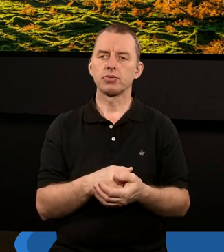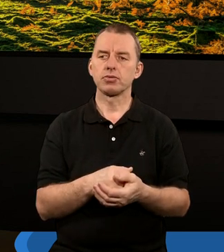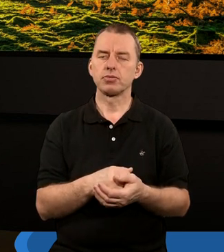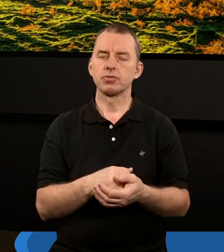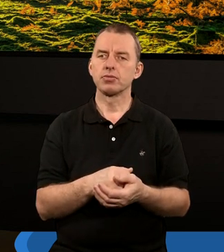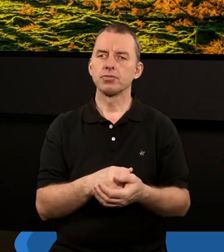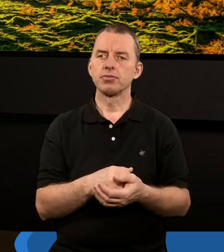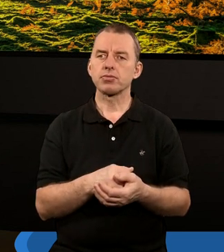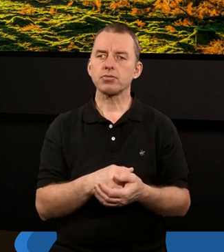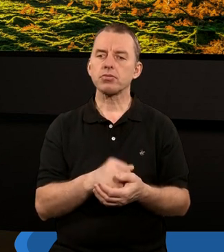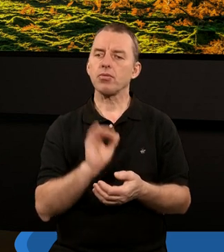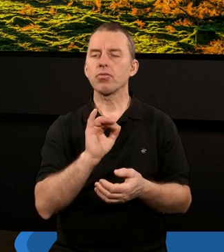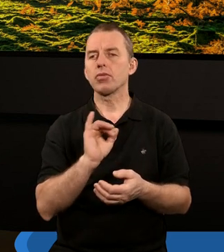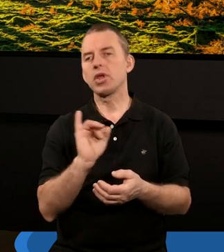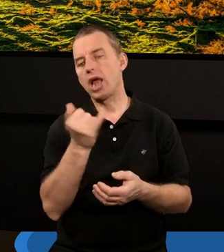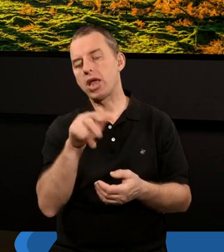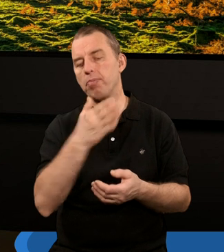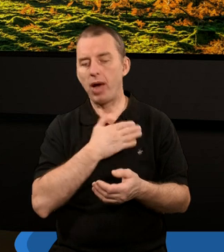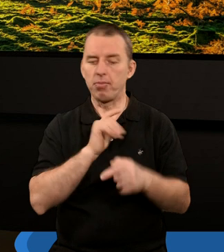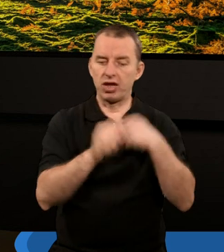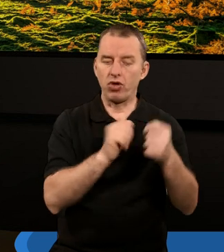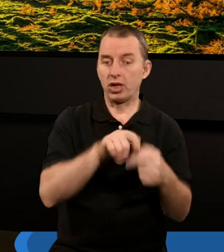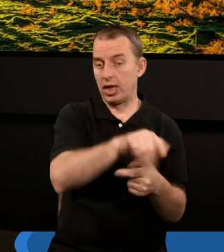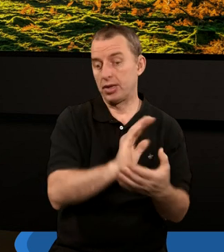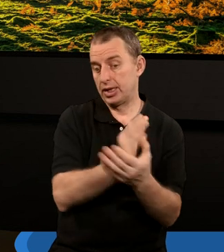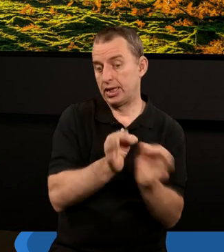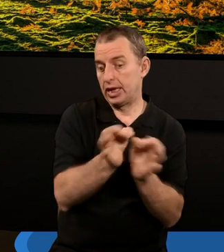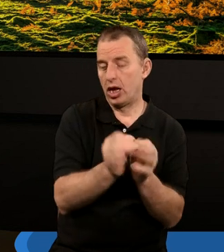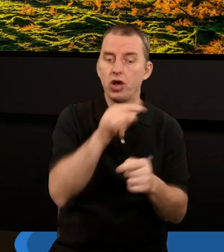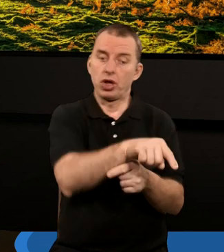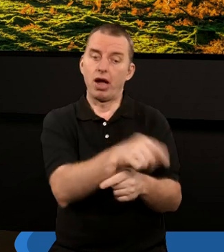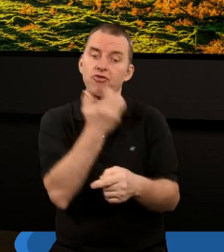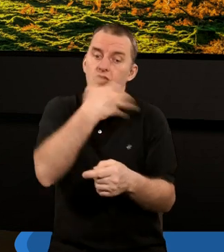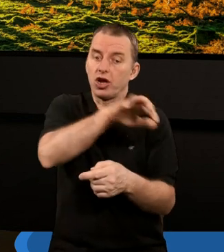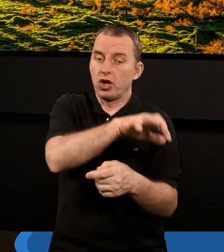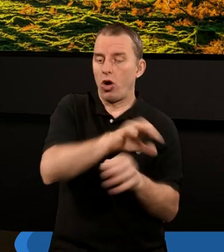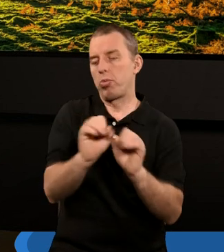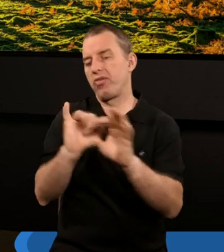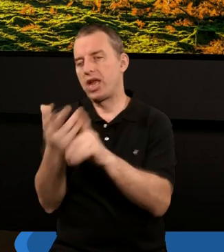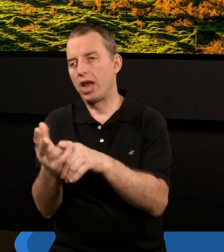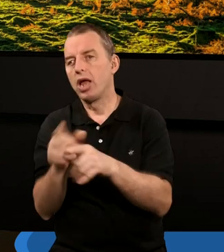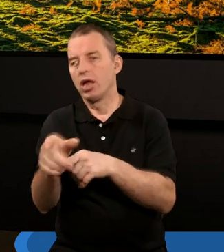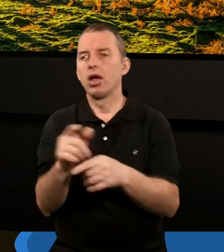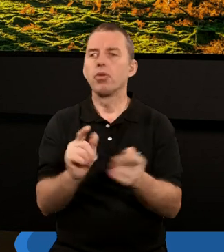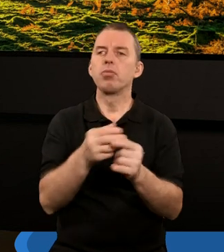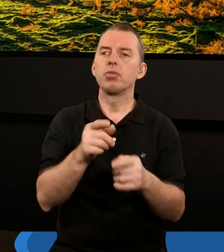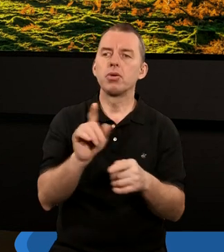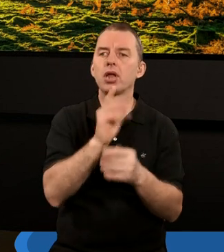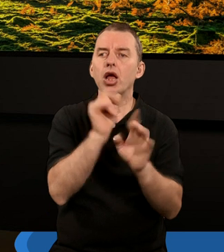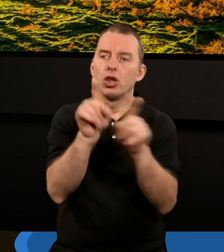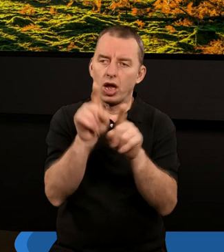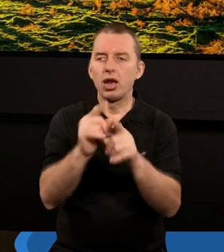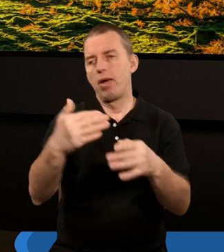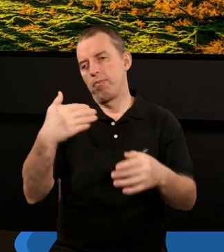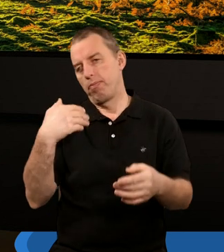Jaki związek tutaj możemy też dostrzec pomiędzy wcześniejszą częścią Księgi Apokalipsa, więc pieczęciami? Czy tam też